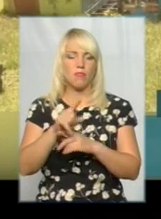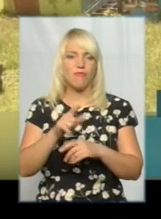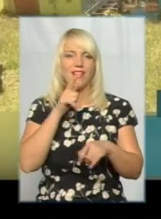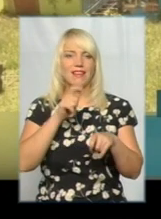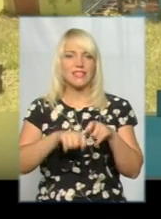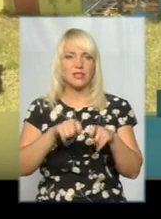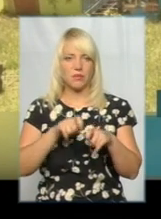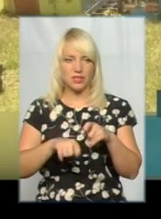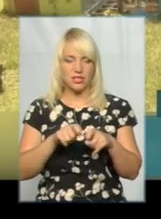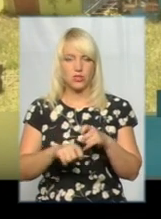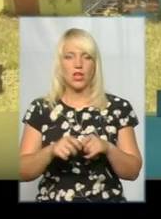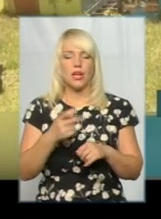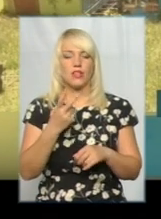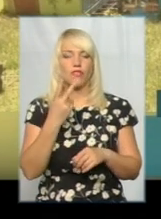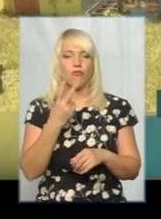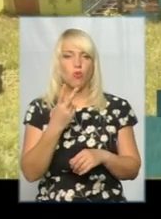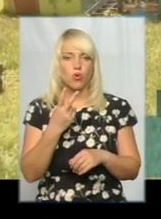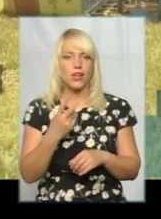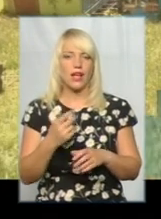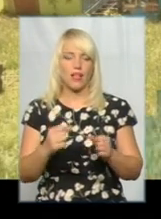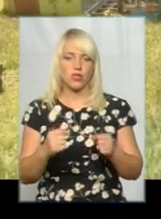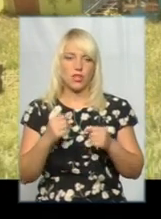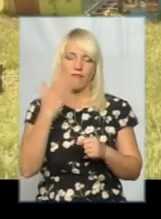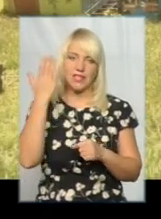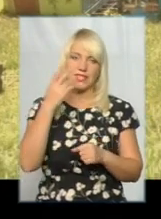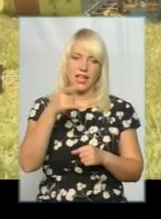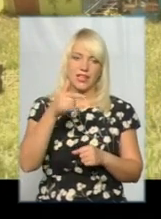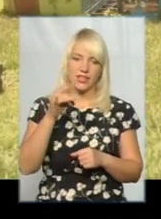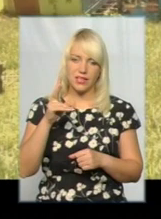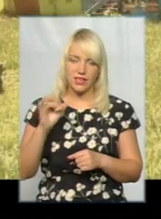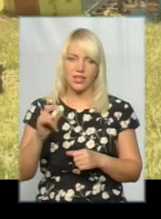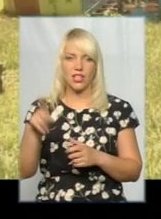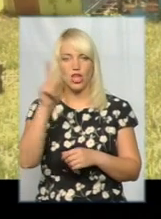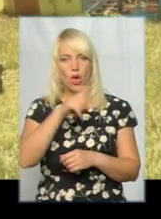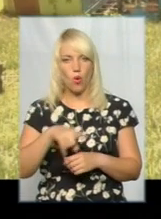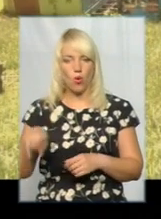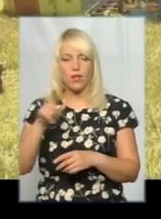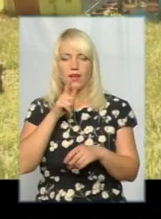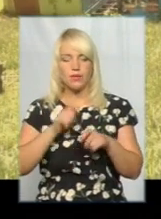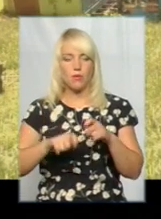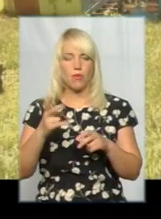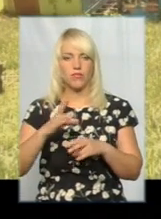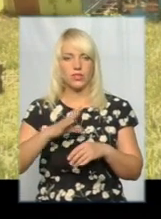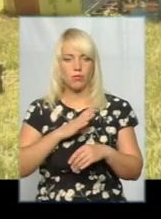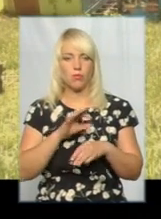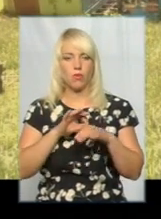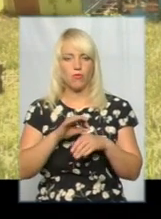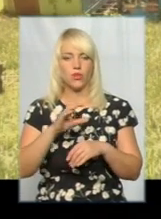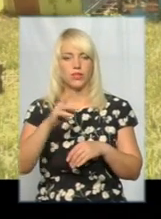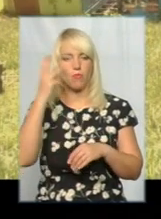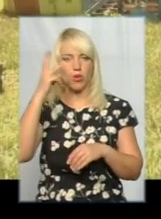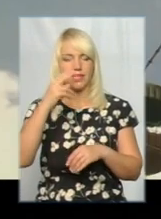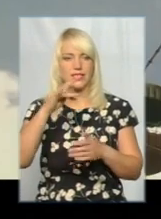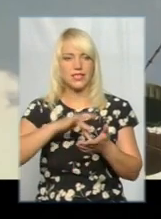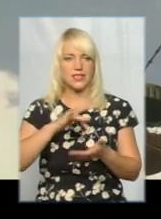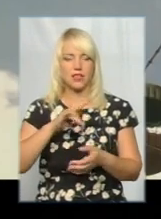– «Веселі гірки» і «Колесо огляду». Експертизу мав проводити Подільський експертно-технічний центр. Результатів по «Колесо огляду» досі